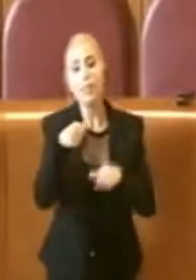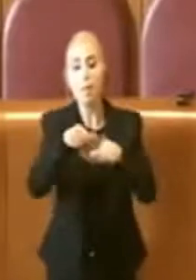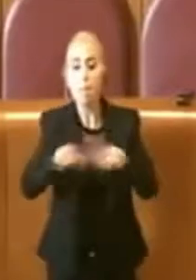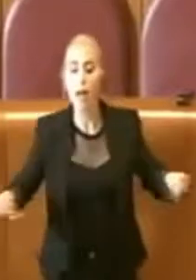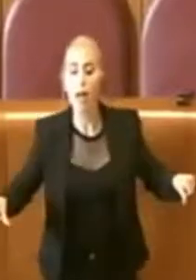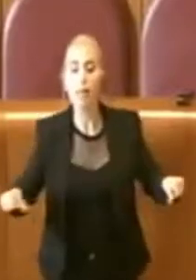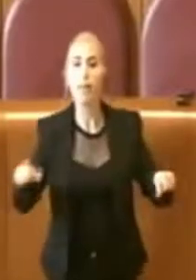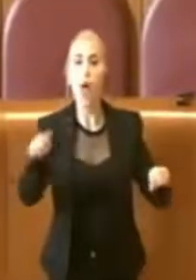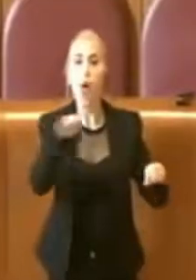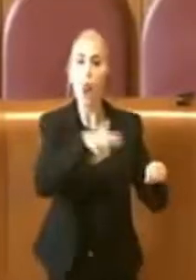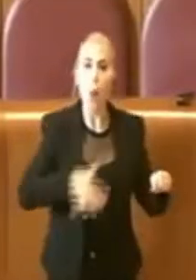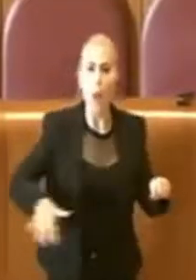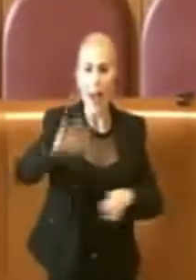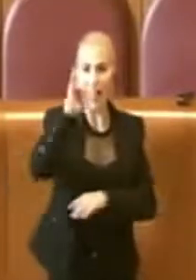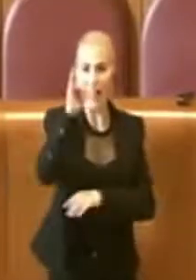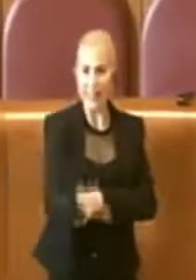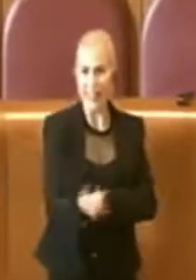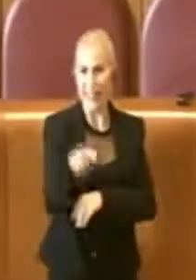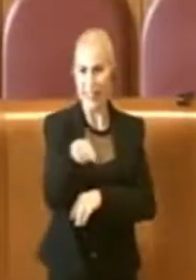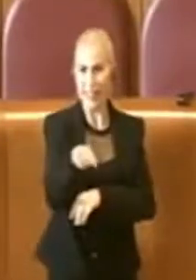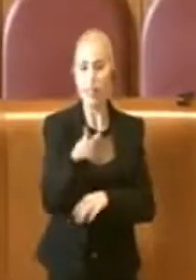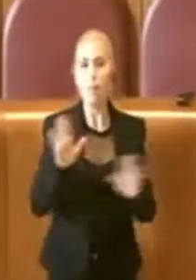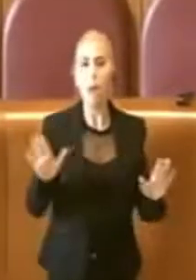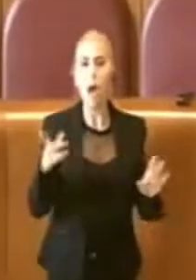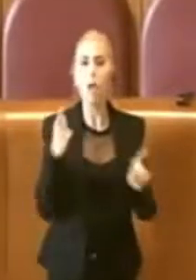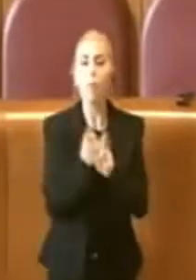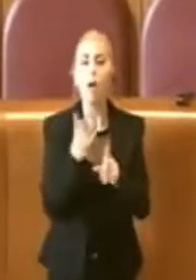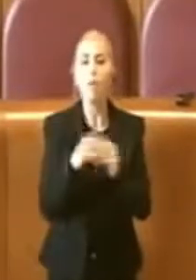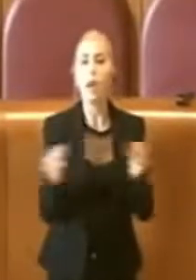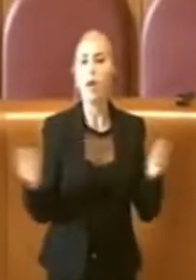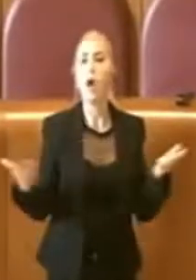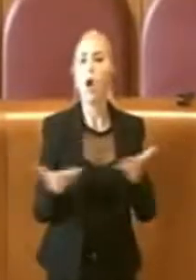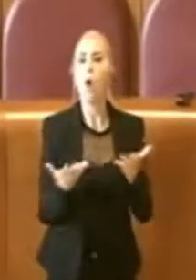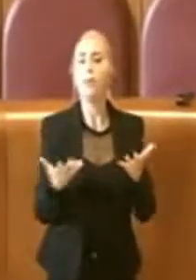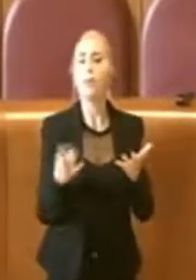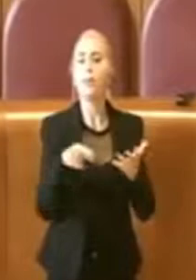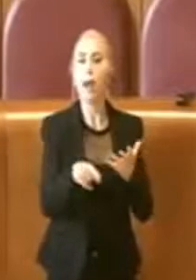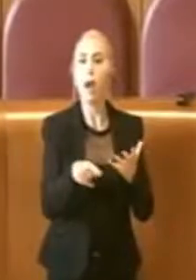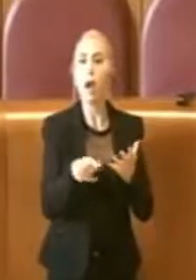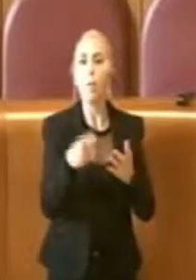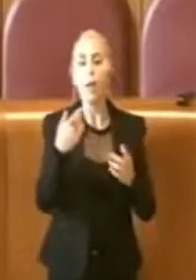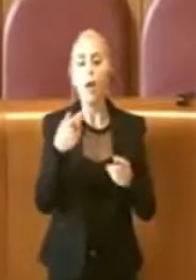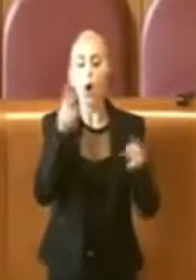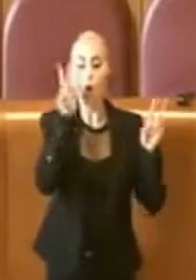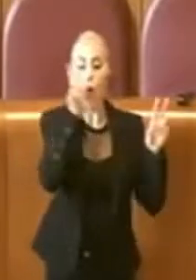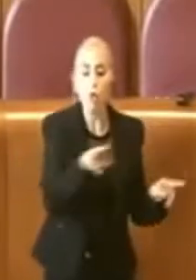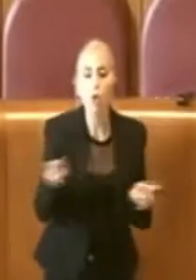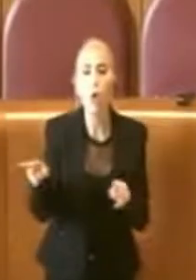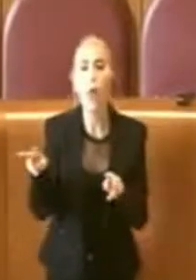Per cui di cosa stiamo parlando? Quello che dobbiamo fare è sicuramente dare un indirizzo e controllare affinché